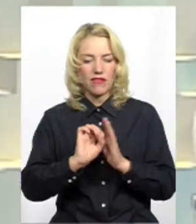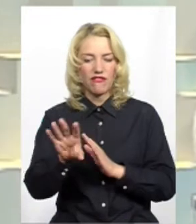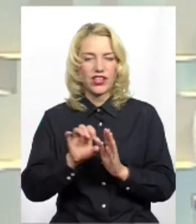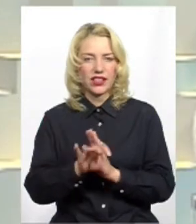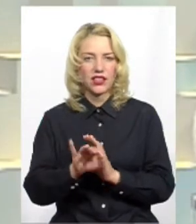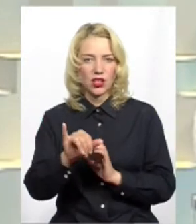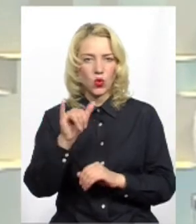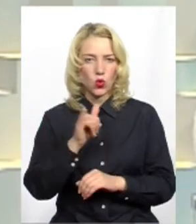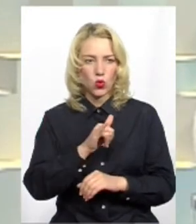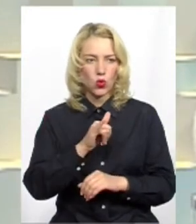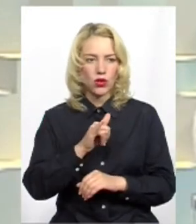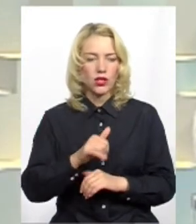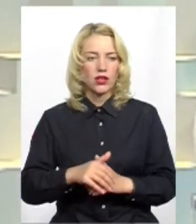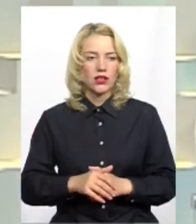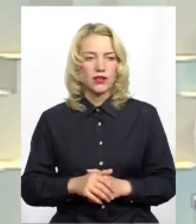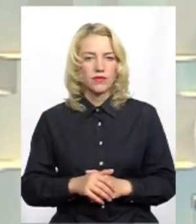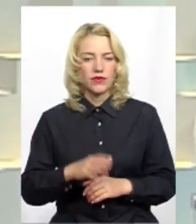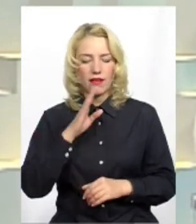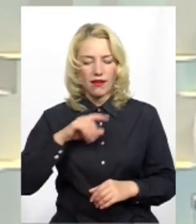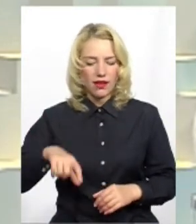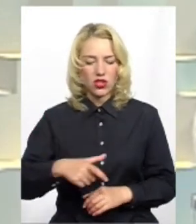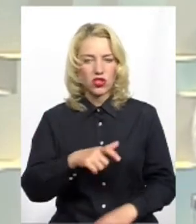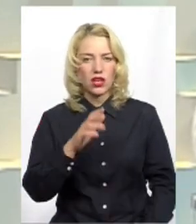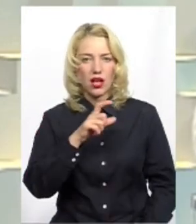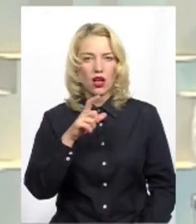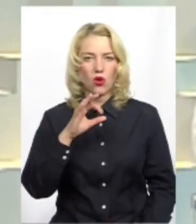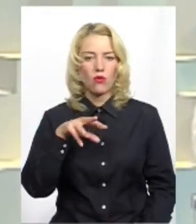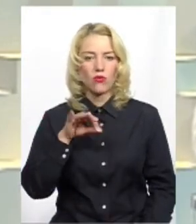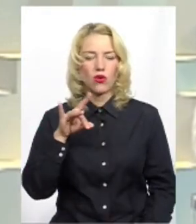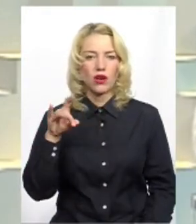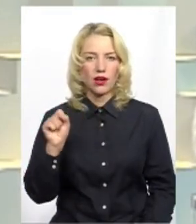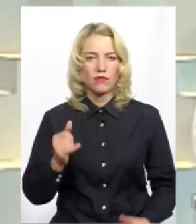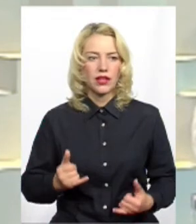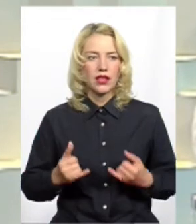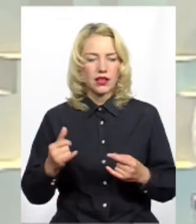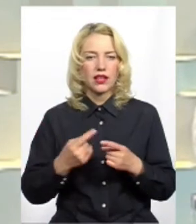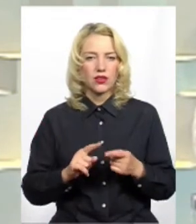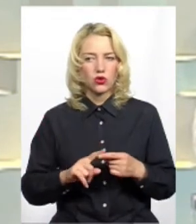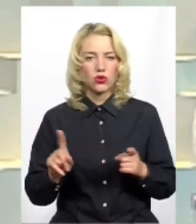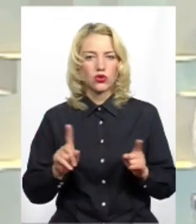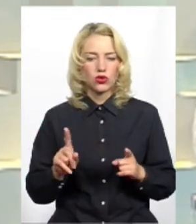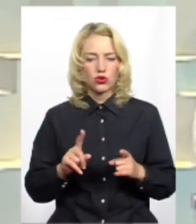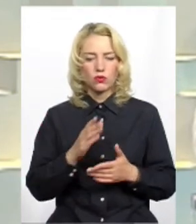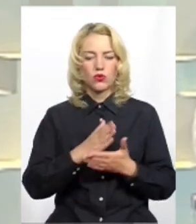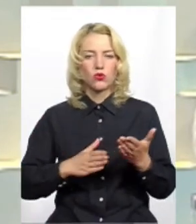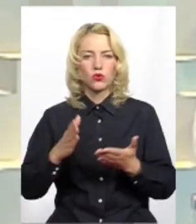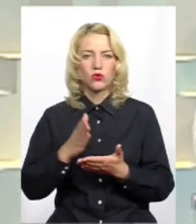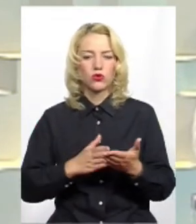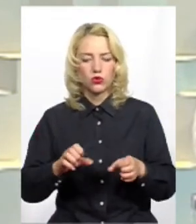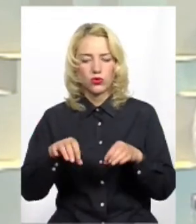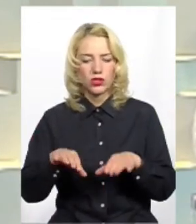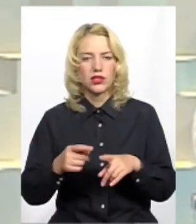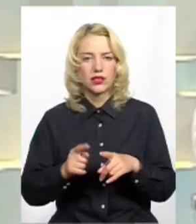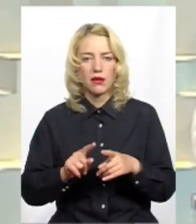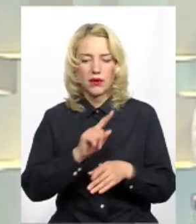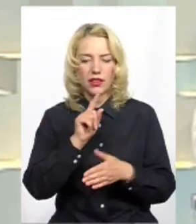до річки Хомора. Для того, щоб усунути дане питання, я рахую,